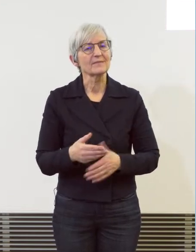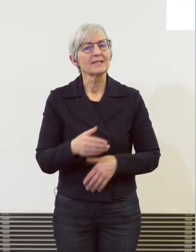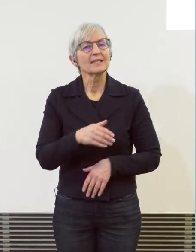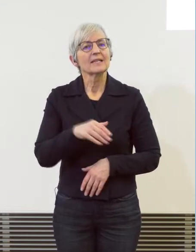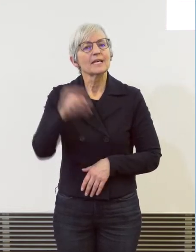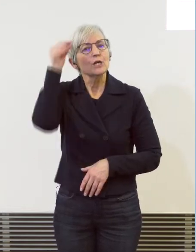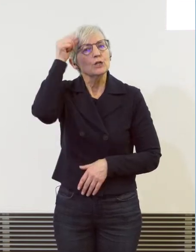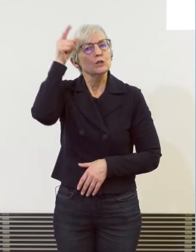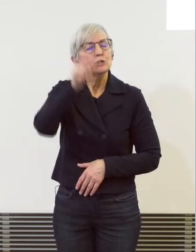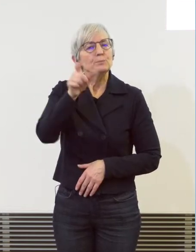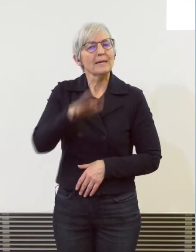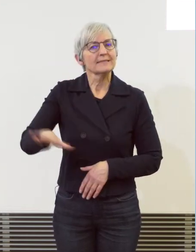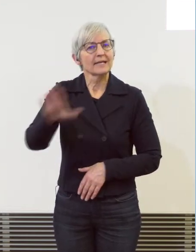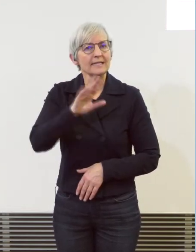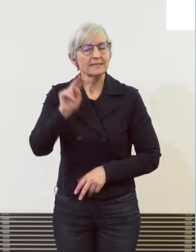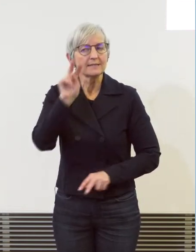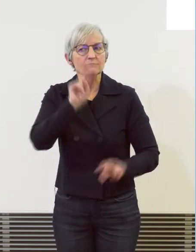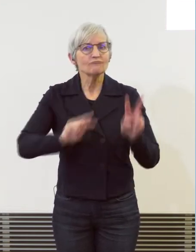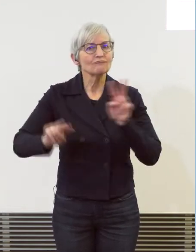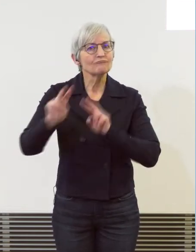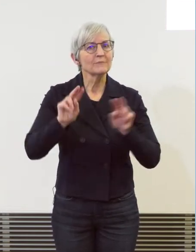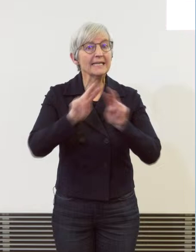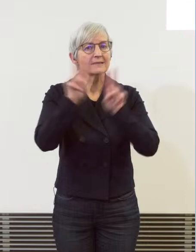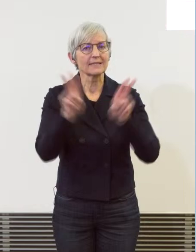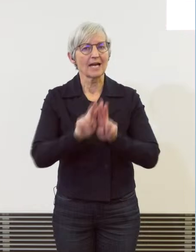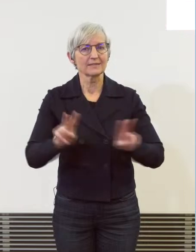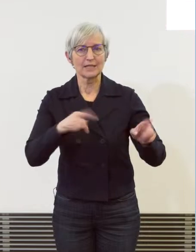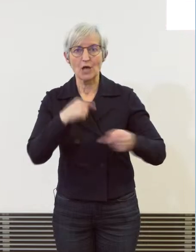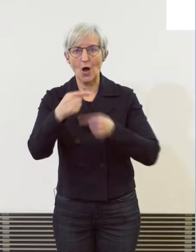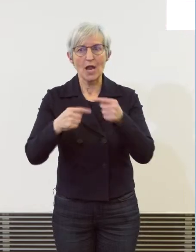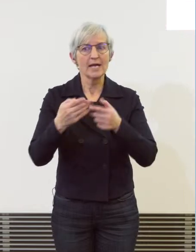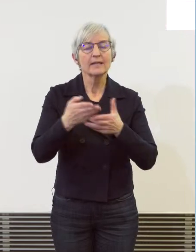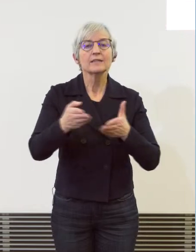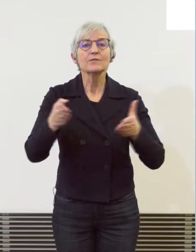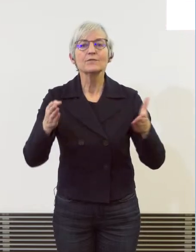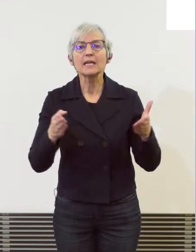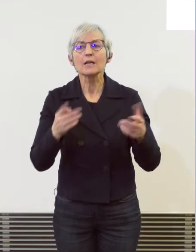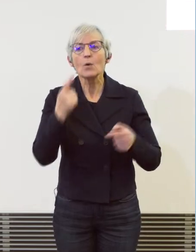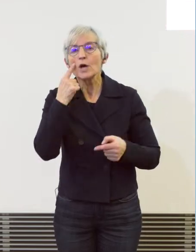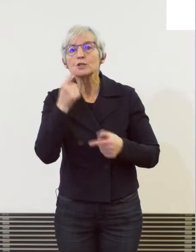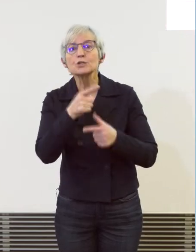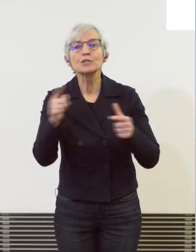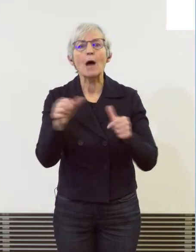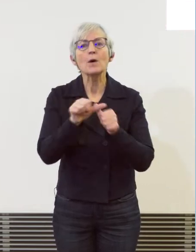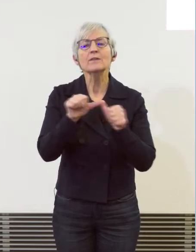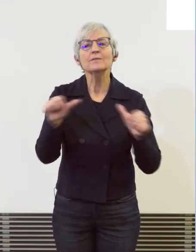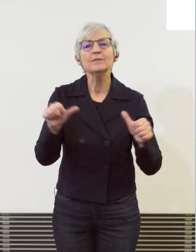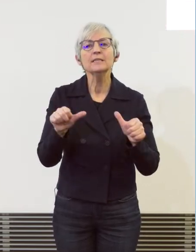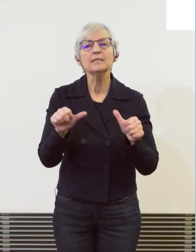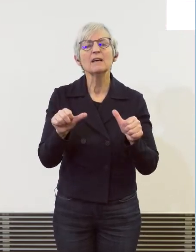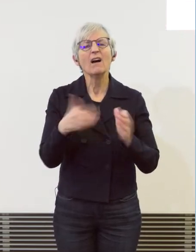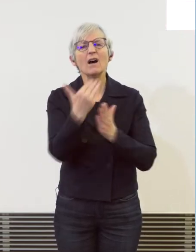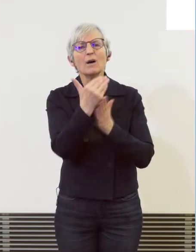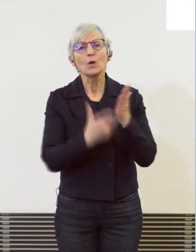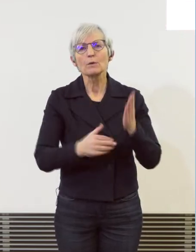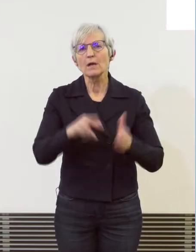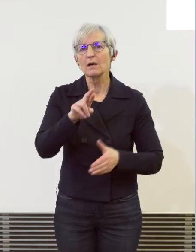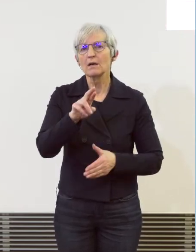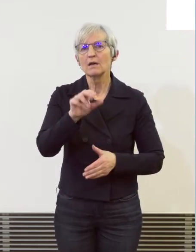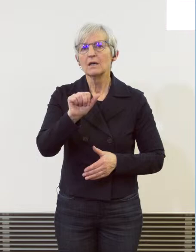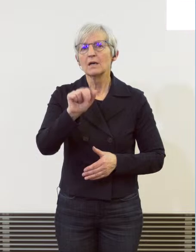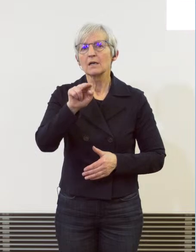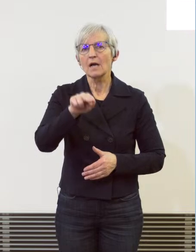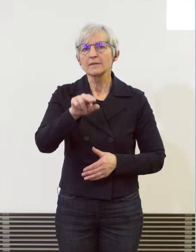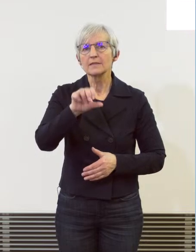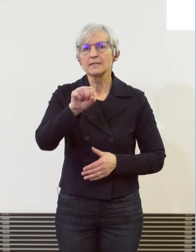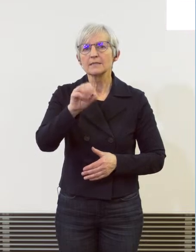die internationalen Entwicklungen im Bereich der Einsatz von sogenannten Ransomware, die wird von Kriminellen